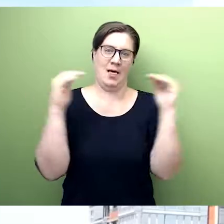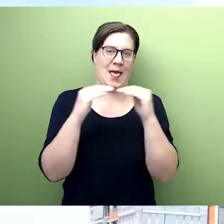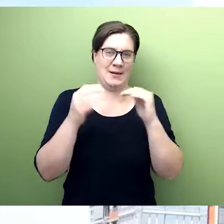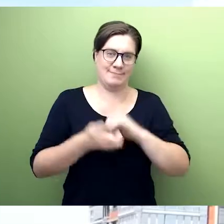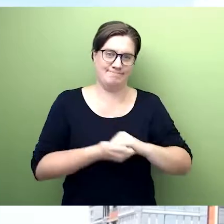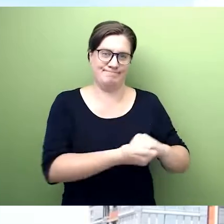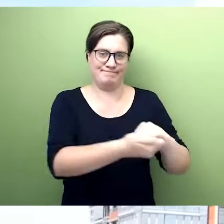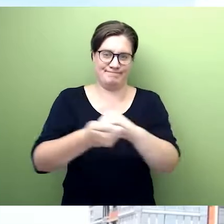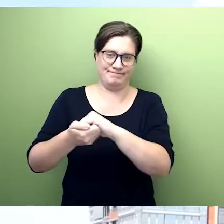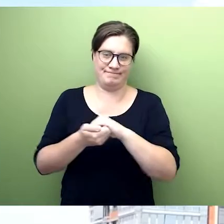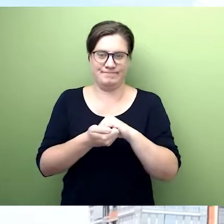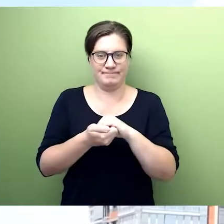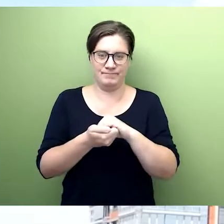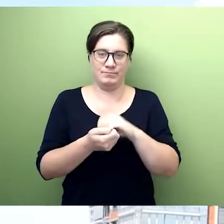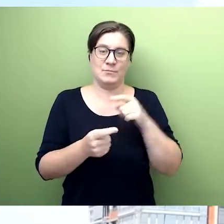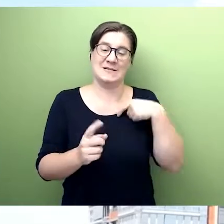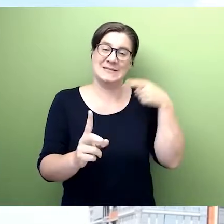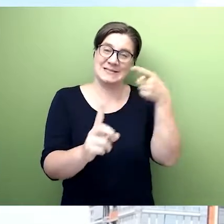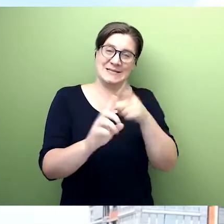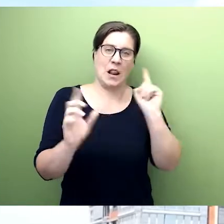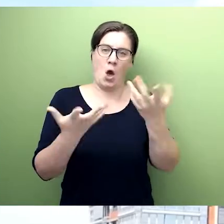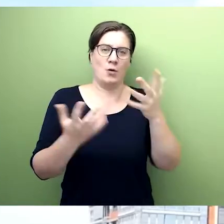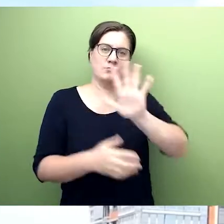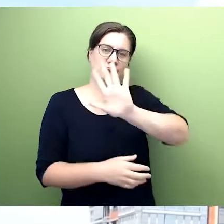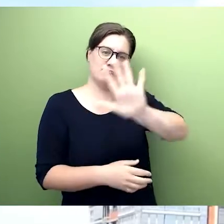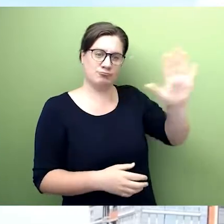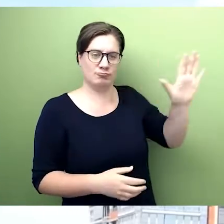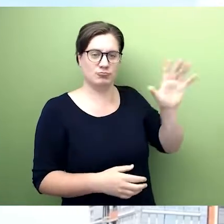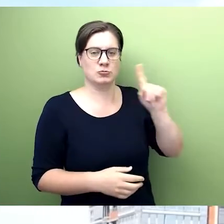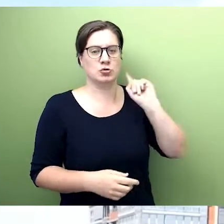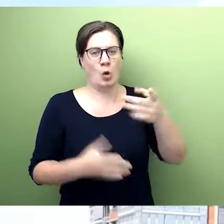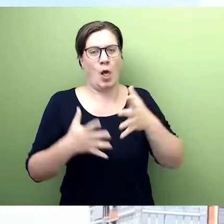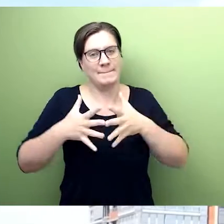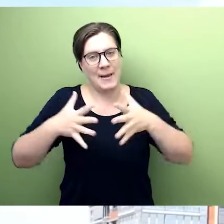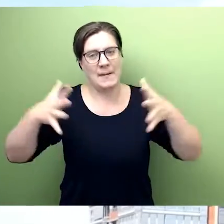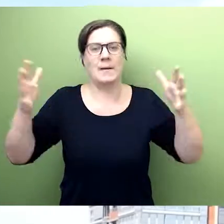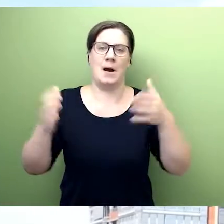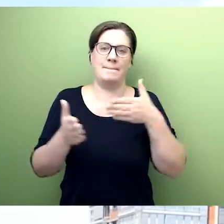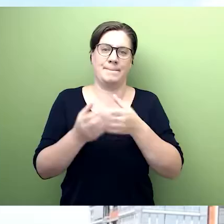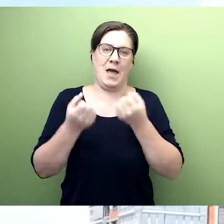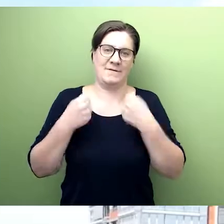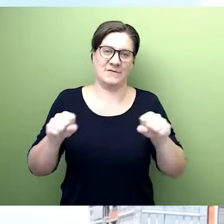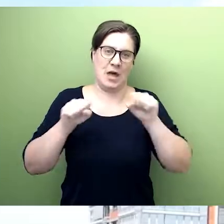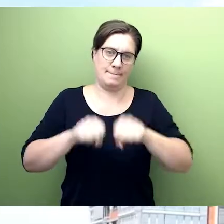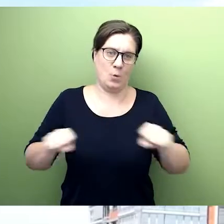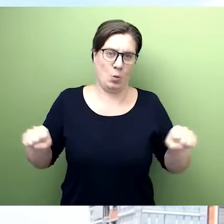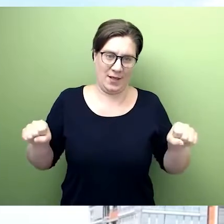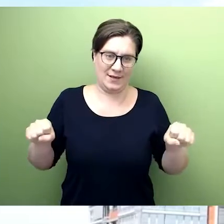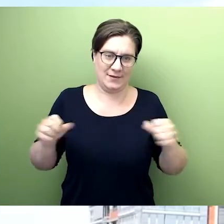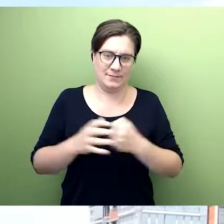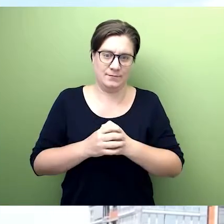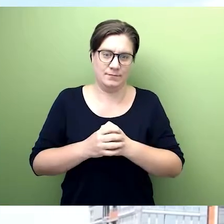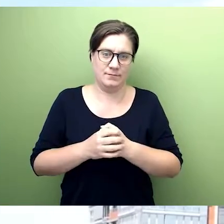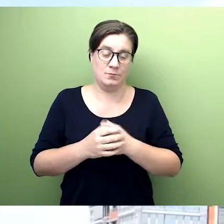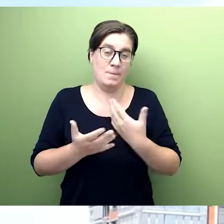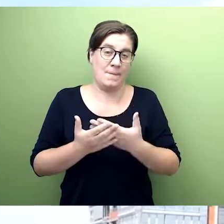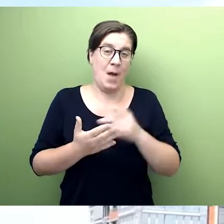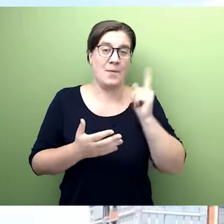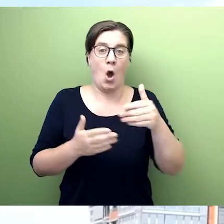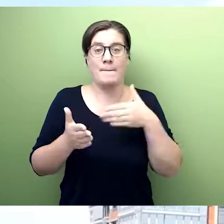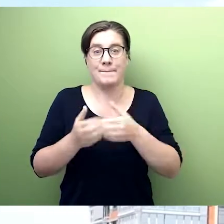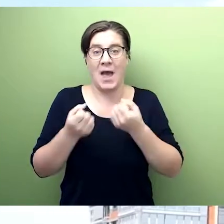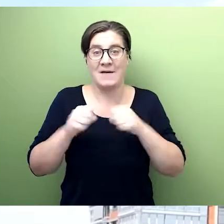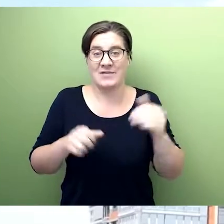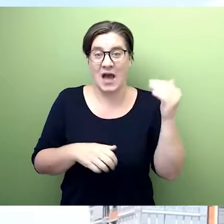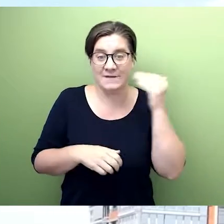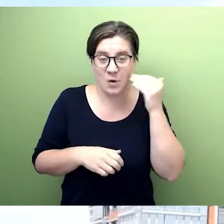Darum muss es mehr Barrierefreiheit geben. Es muss mehr barrierefreie Wohnungen geben und